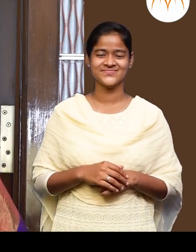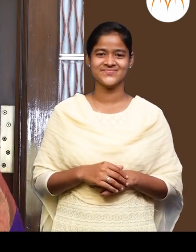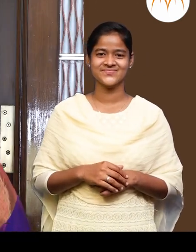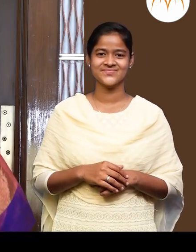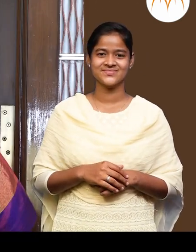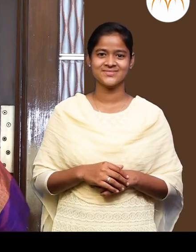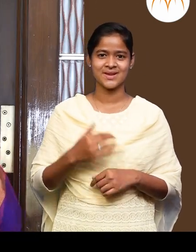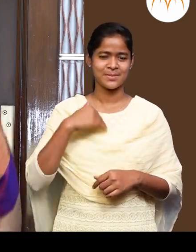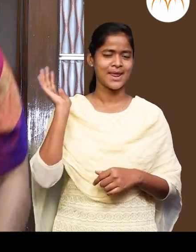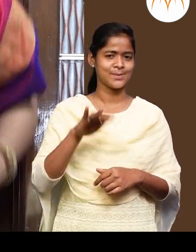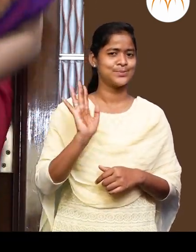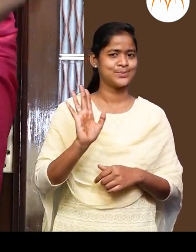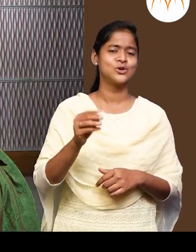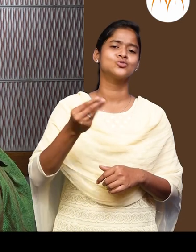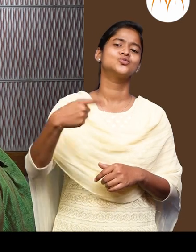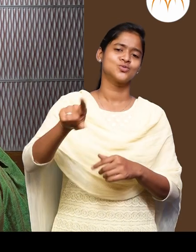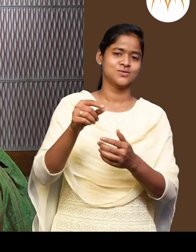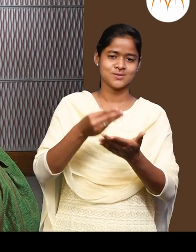आलेचा मी काड़